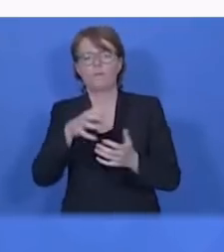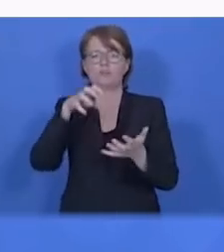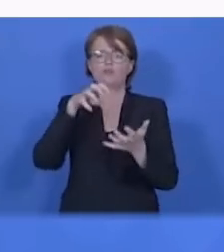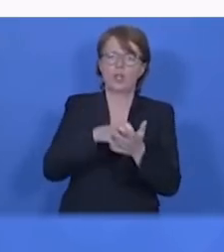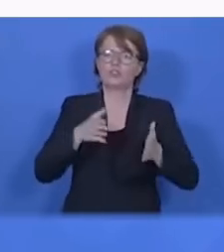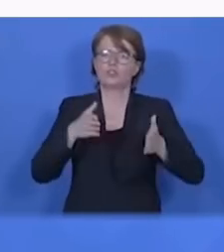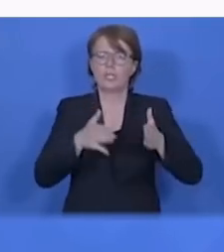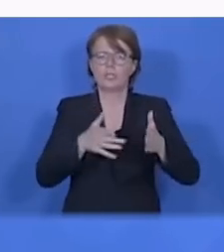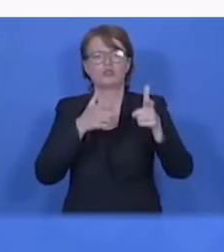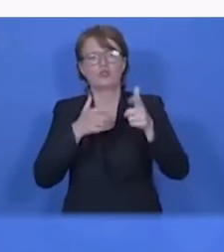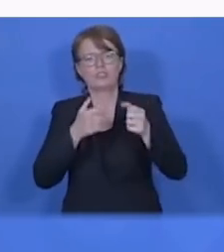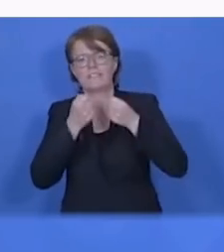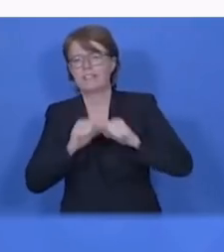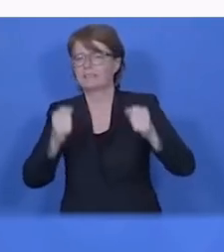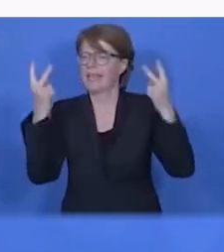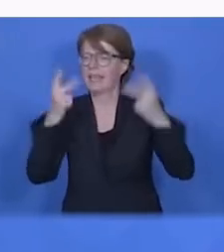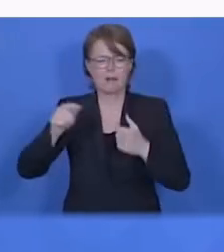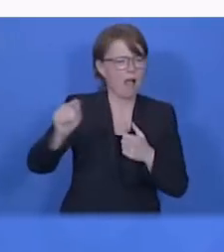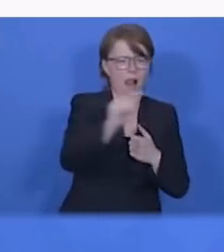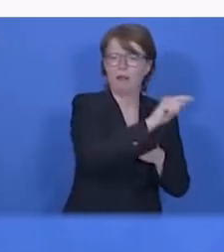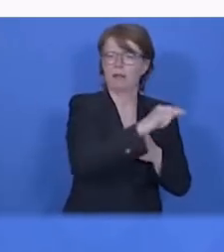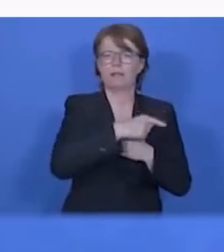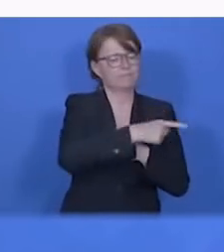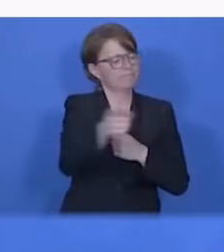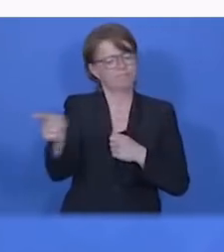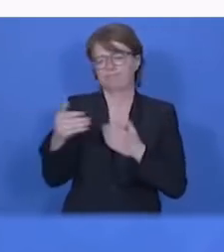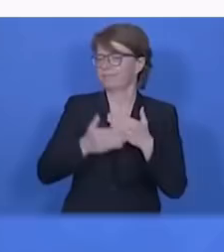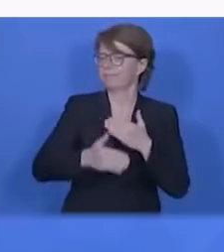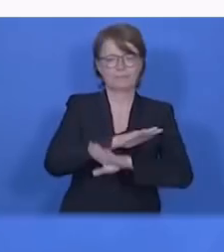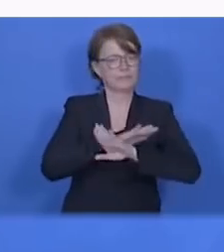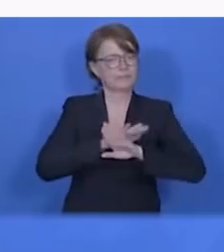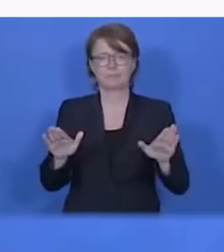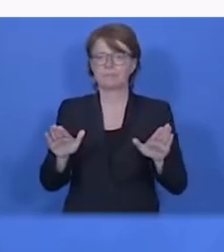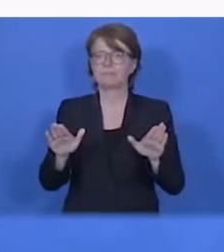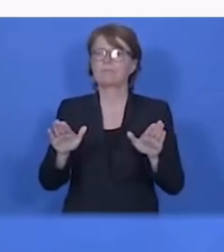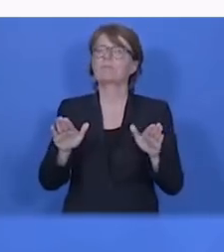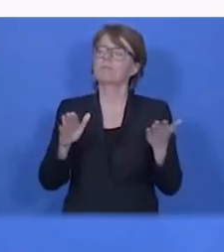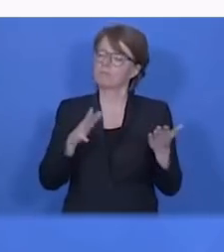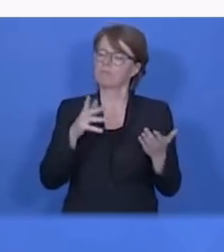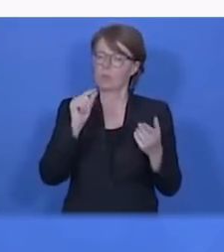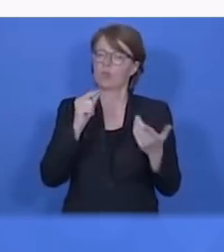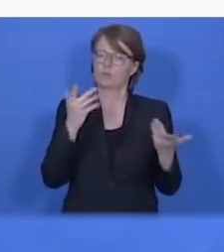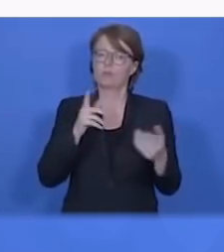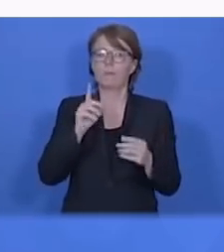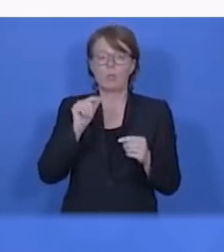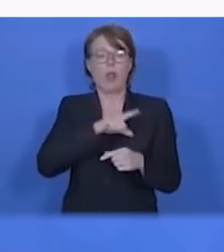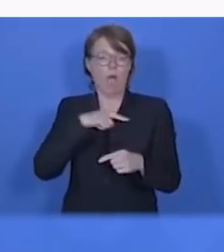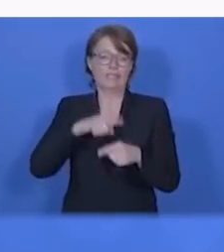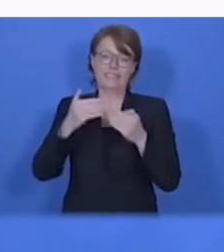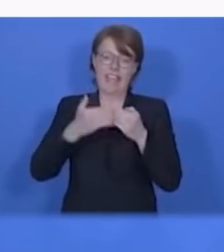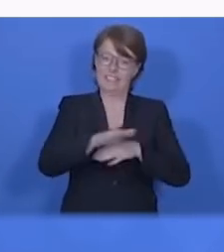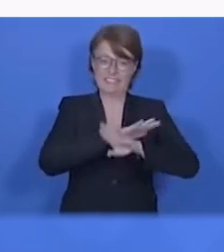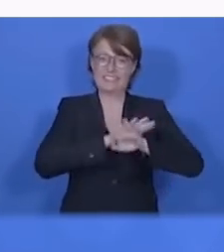ها و امروز ما توی این اخبار مسلمن ریز به ریز در موردش صحبت میکنیم و برای کسانی که علاقه دارن